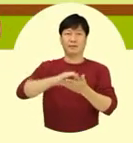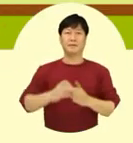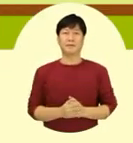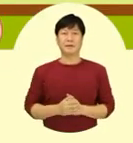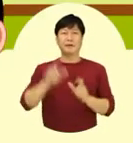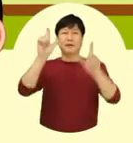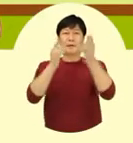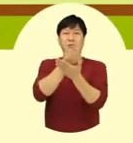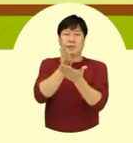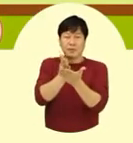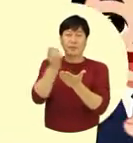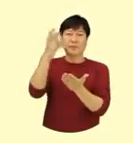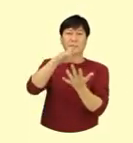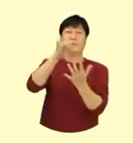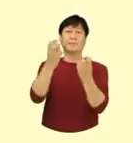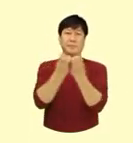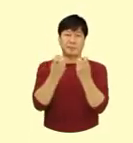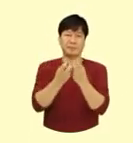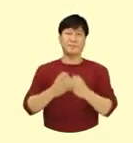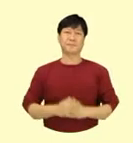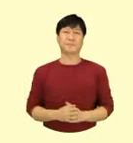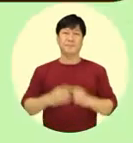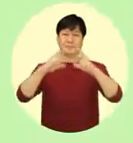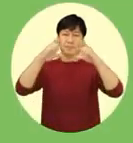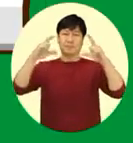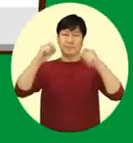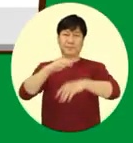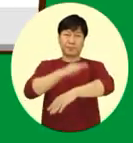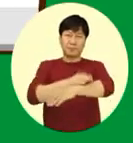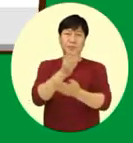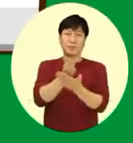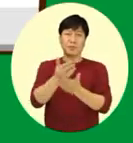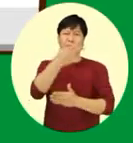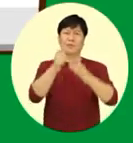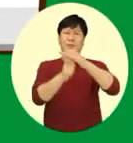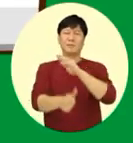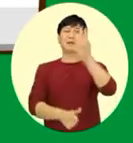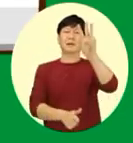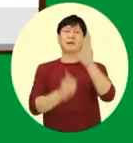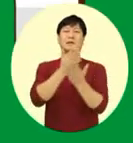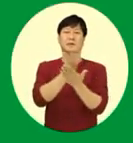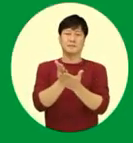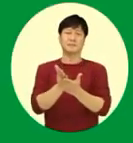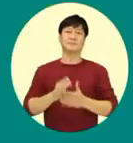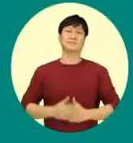형태별 종류와 선택방법 창상피복제는 크게 세 가지로 나눌 수 있습니다.